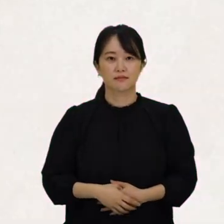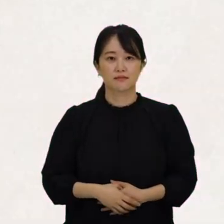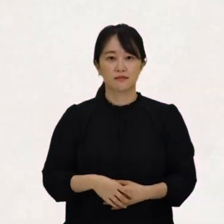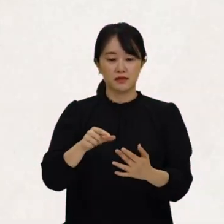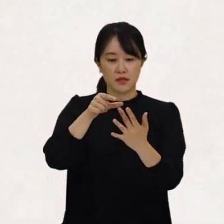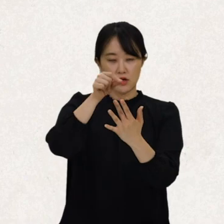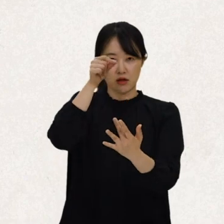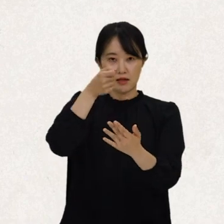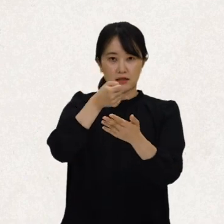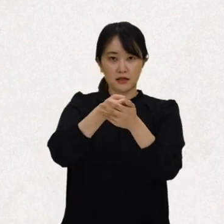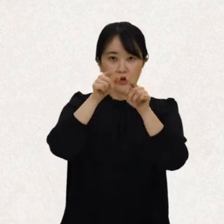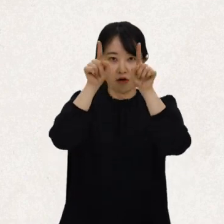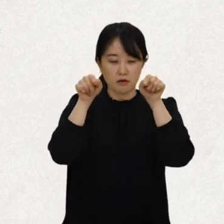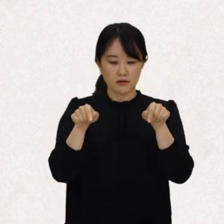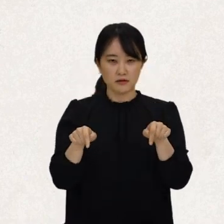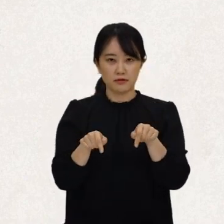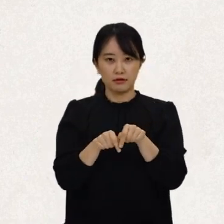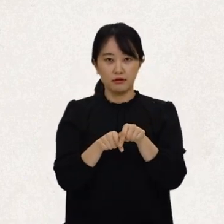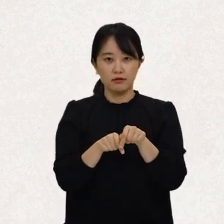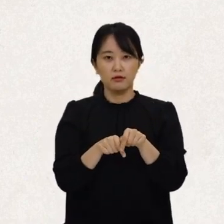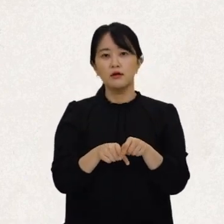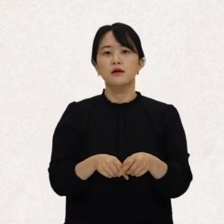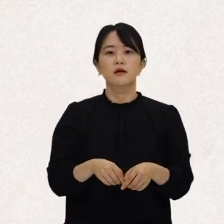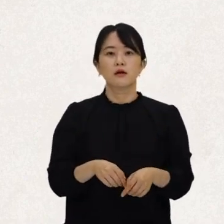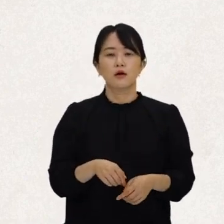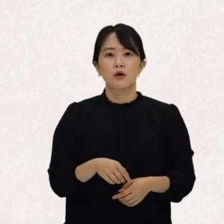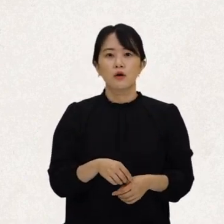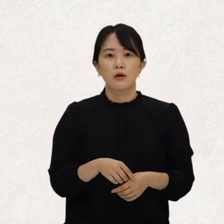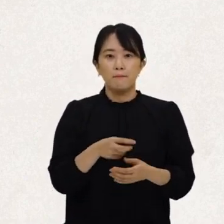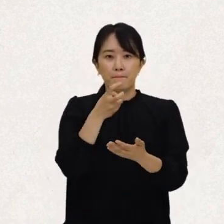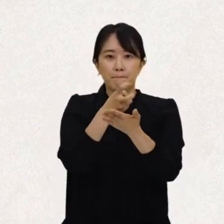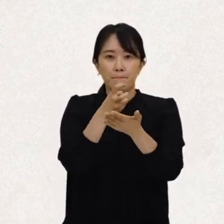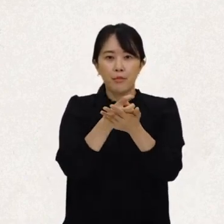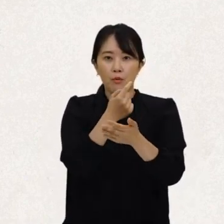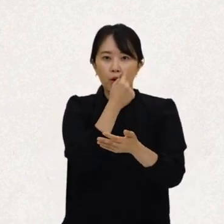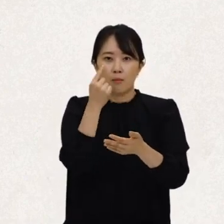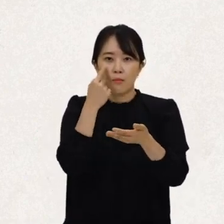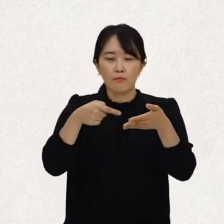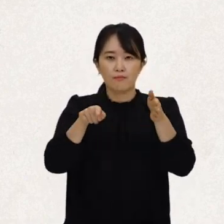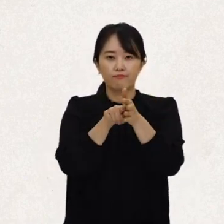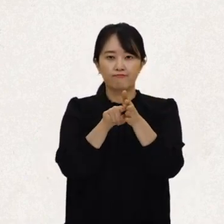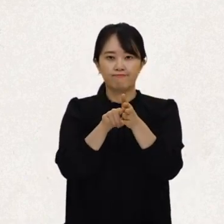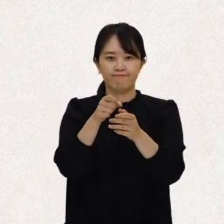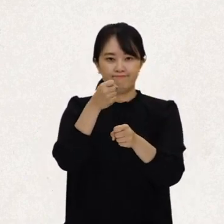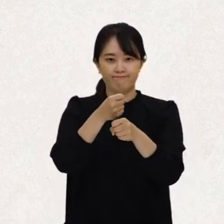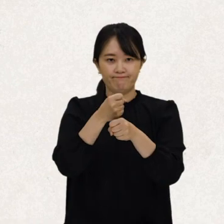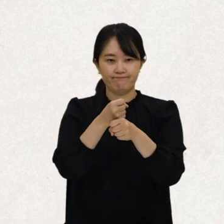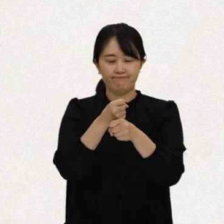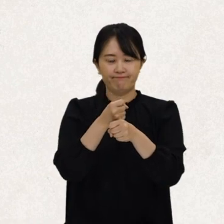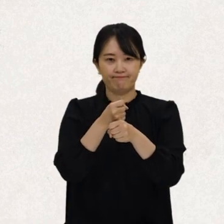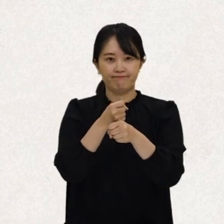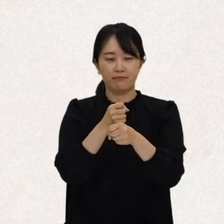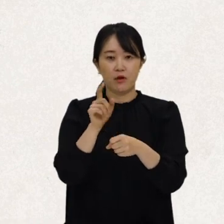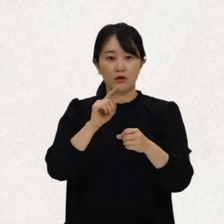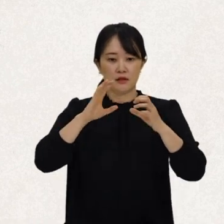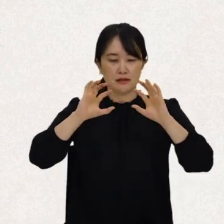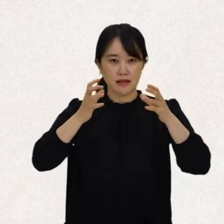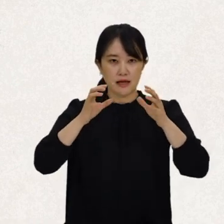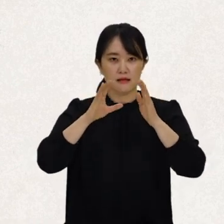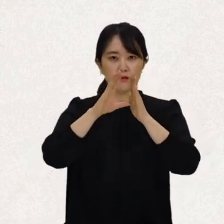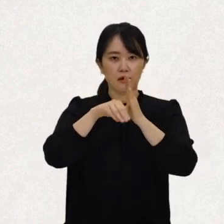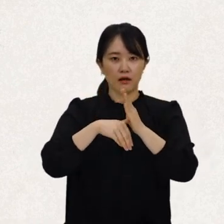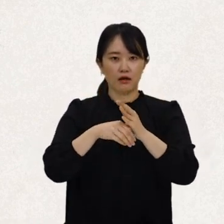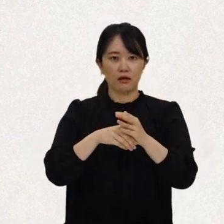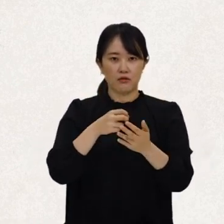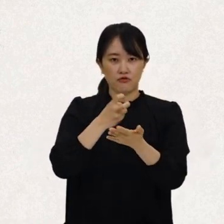선택의정서는 협약의 절차법적 효력을 확보하기 위해 제정되었어요. 어느 국가에서 협약